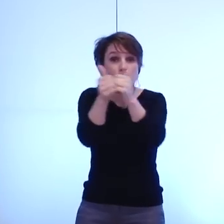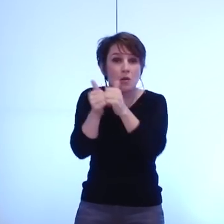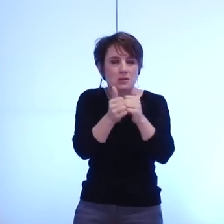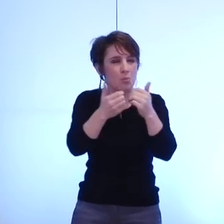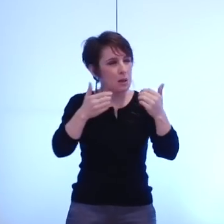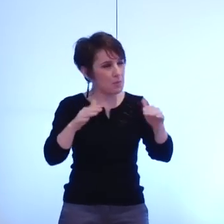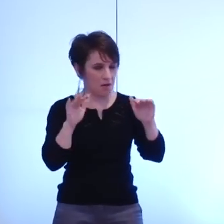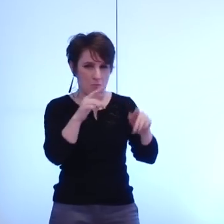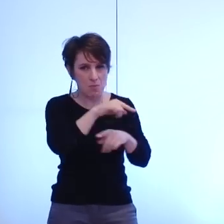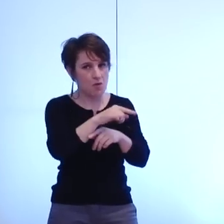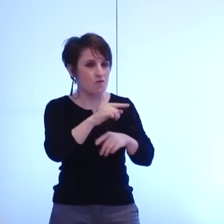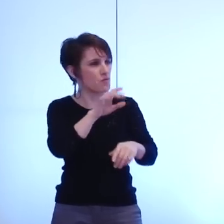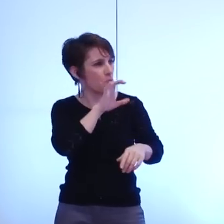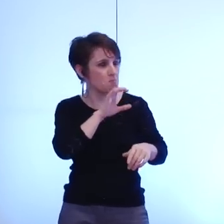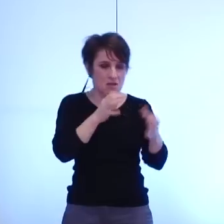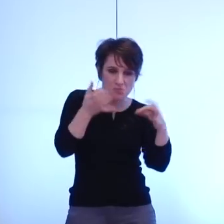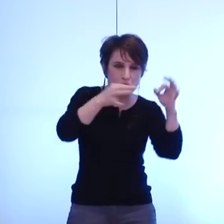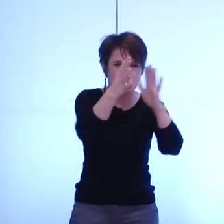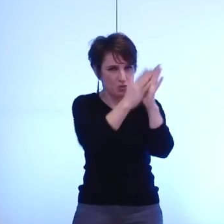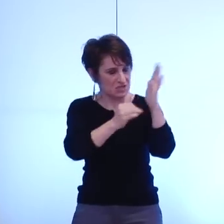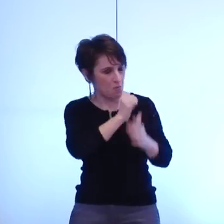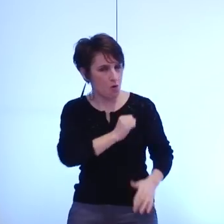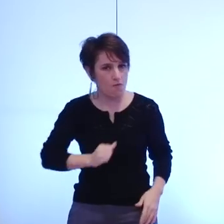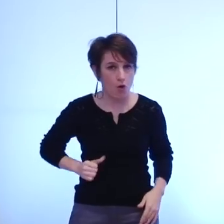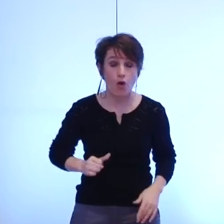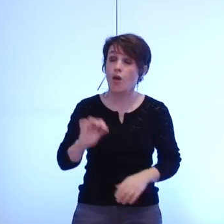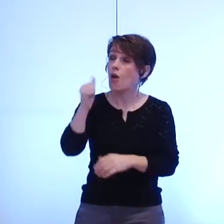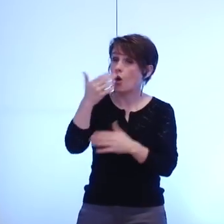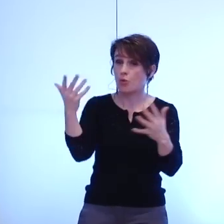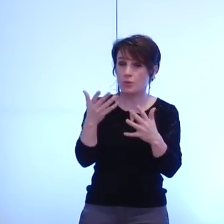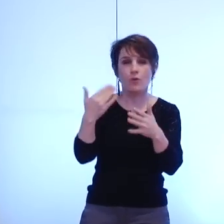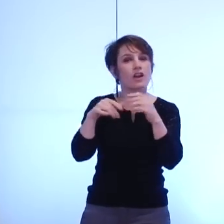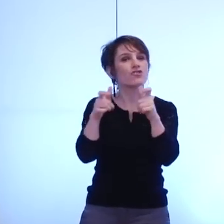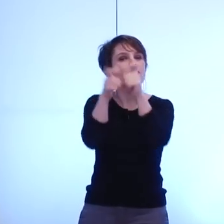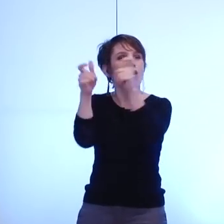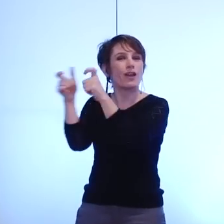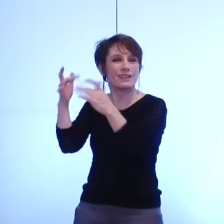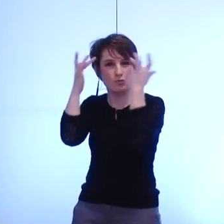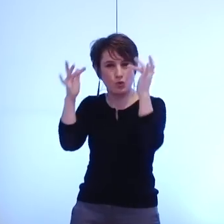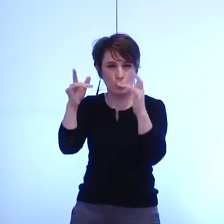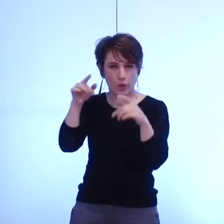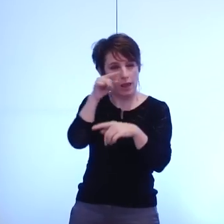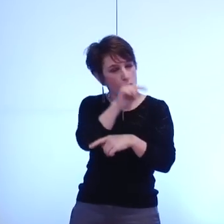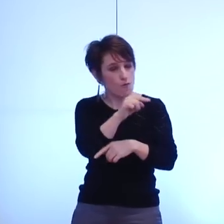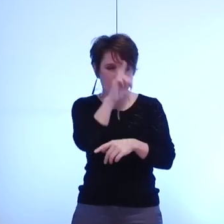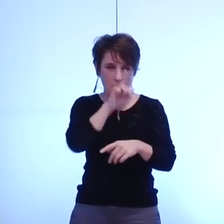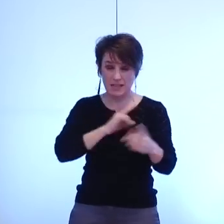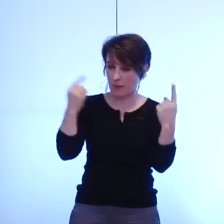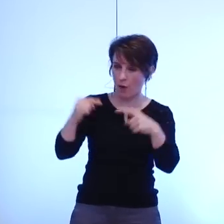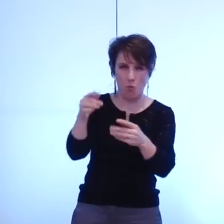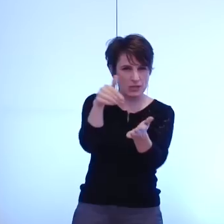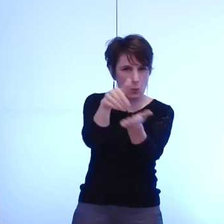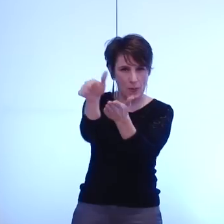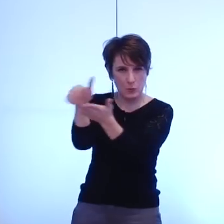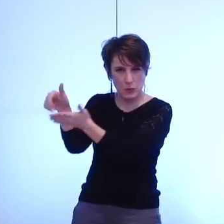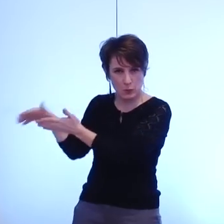dans un premier temps tenté d'évincer toute représentation des oppositions dans certains organismes culturels. Vous avez choisi de